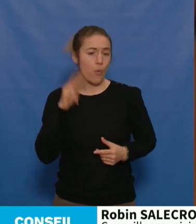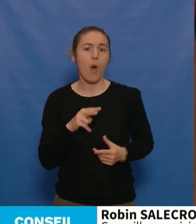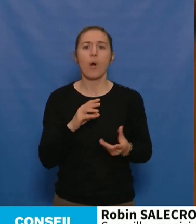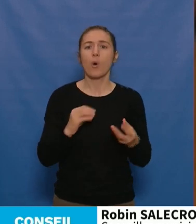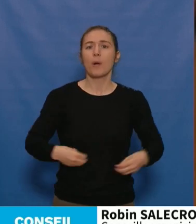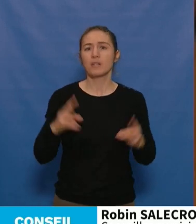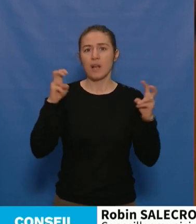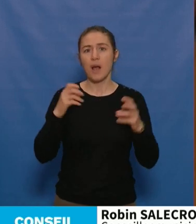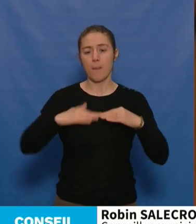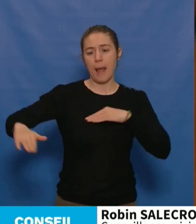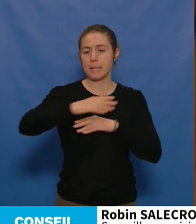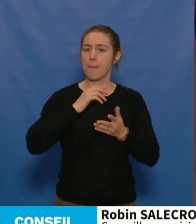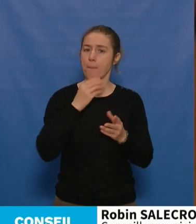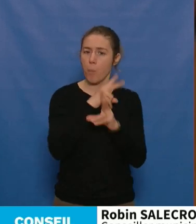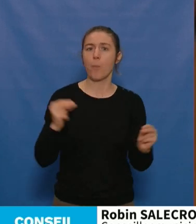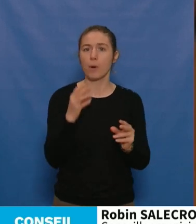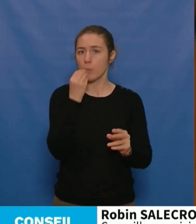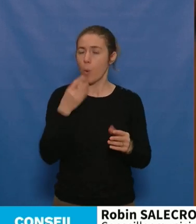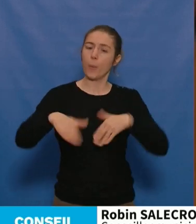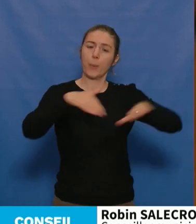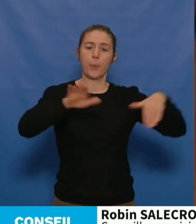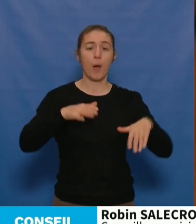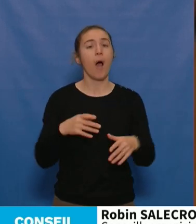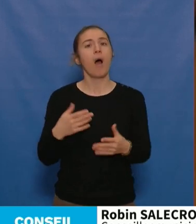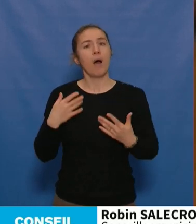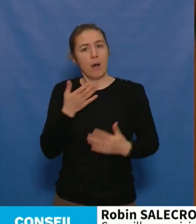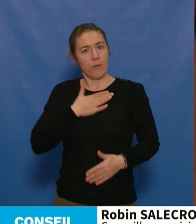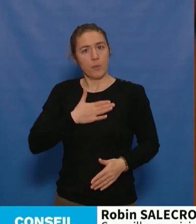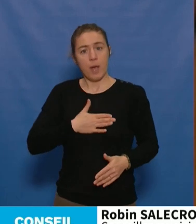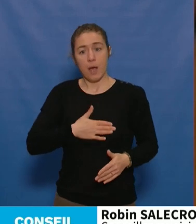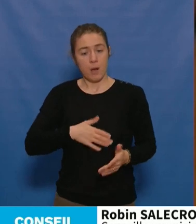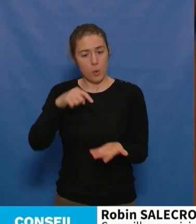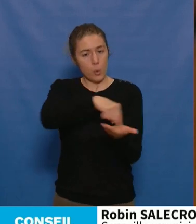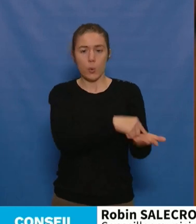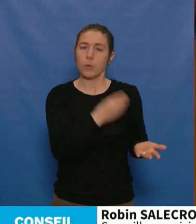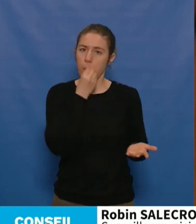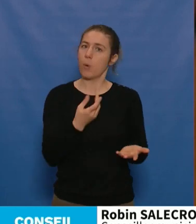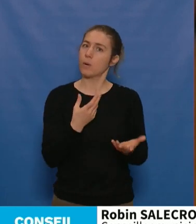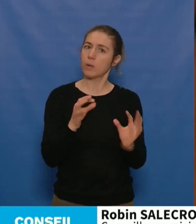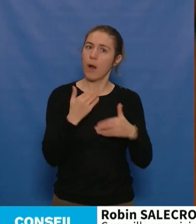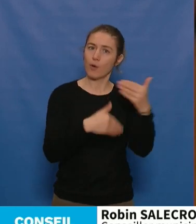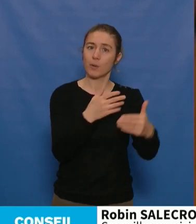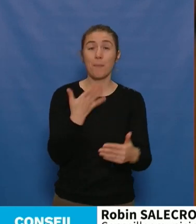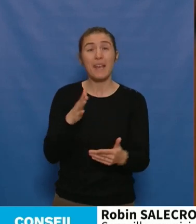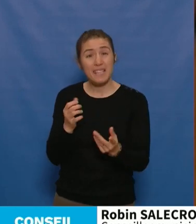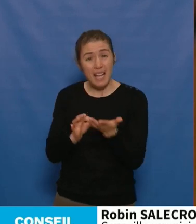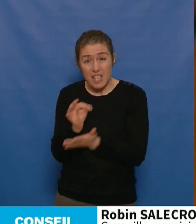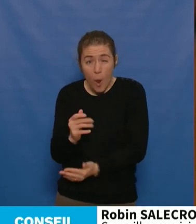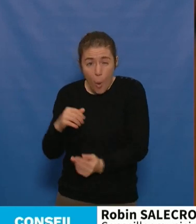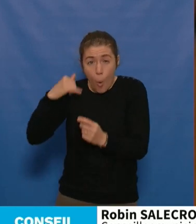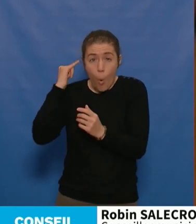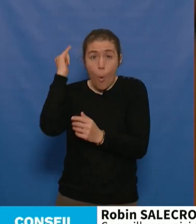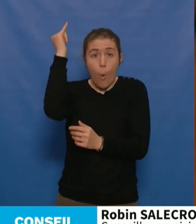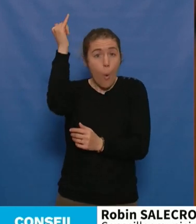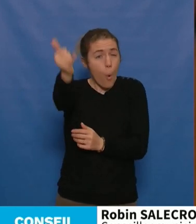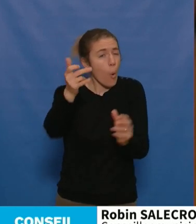nette. C'est tant mieux. Cela donne de l'air dans les territoires où elles ne se développent que ces opérations. Mais quelle est la stratégie de long terme, aujourd'hui, du pouvoir